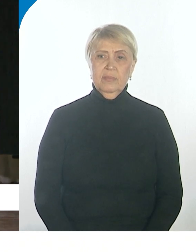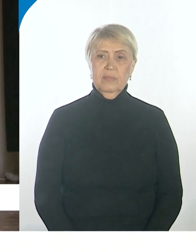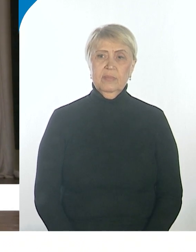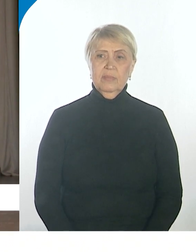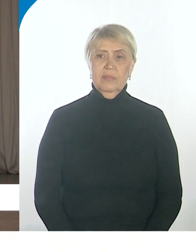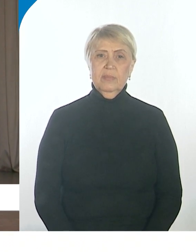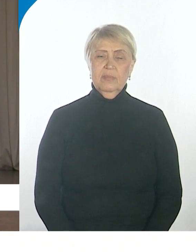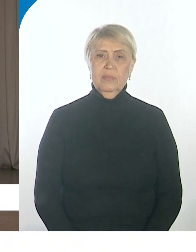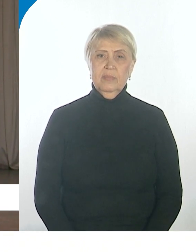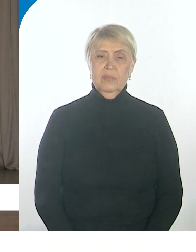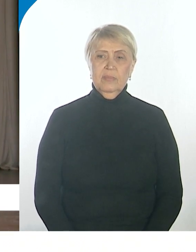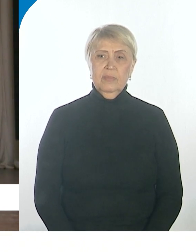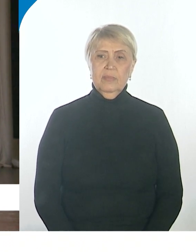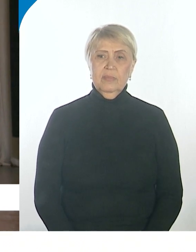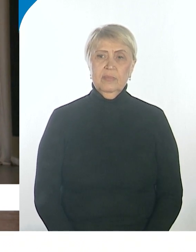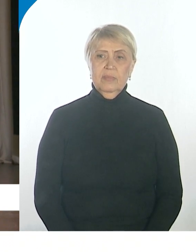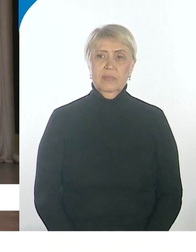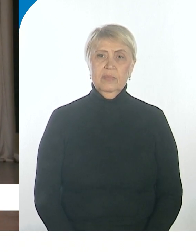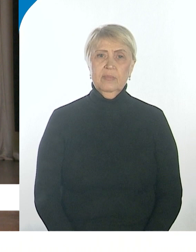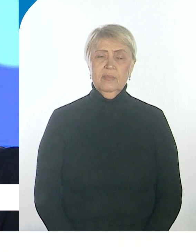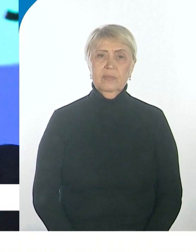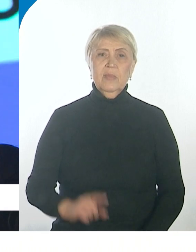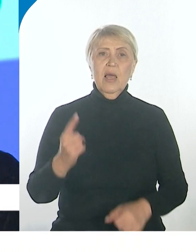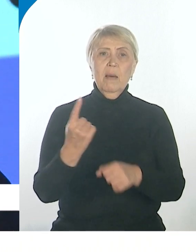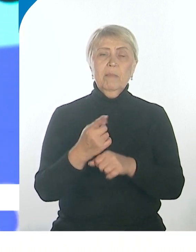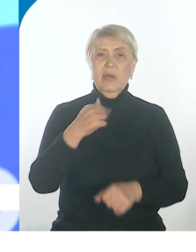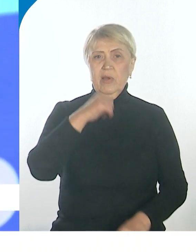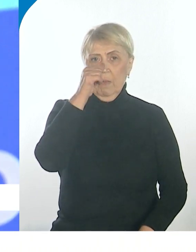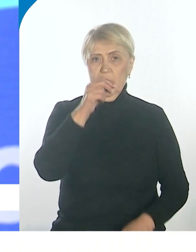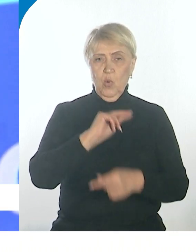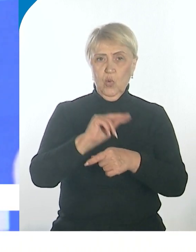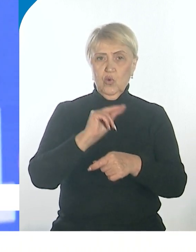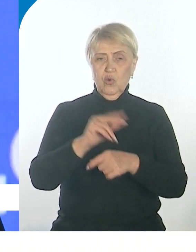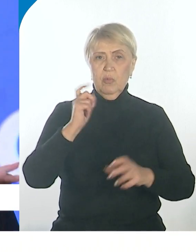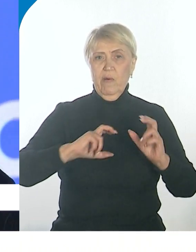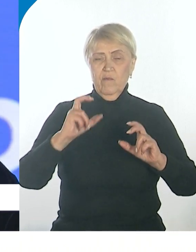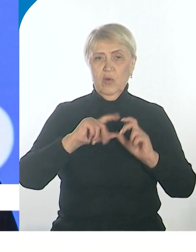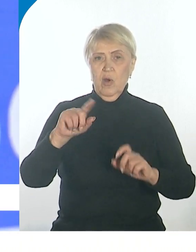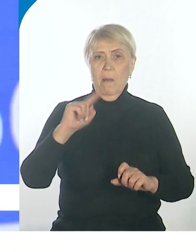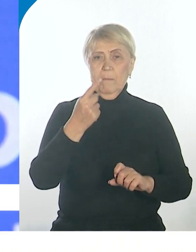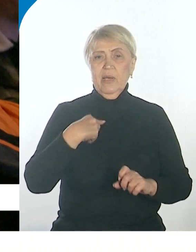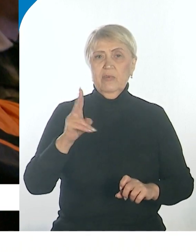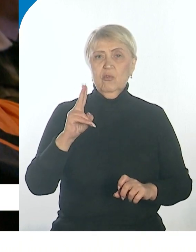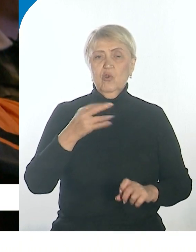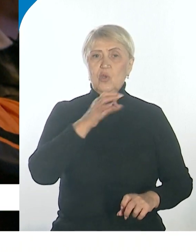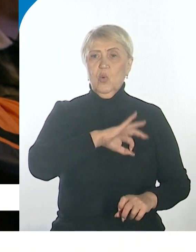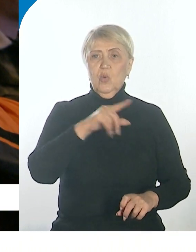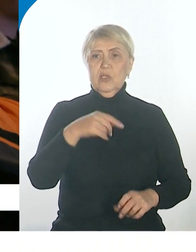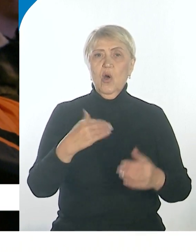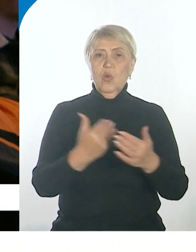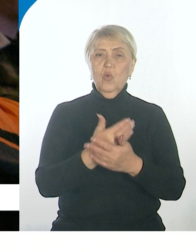значит у нас с вами получится классно. Первый месяц учебы в ВУЗе позади у первокурсников ДВГУПС. Новая